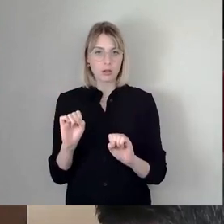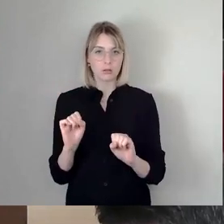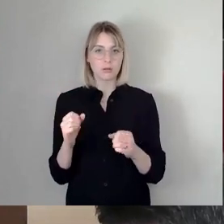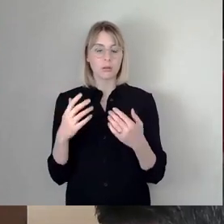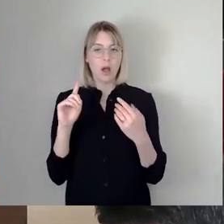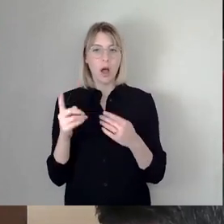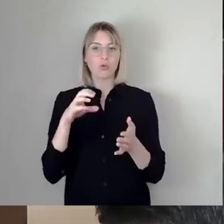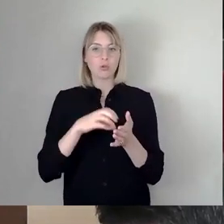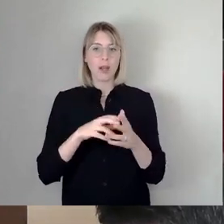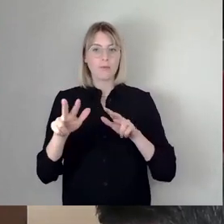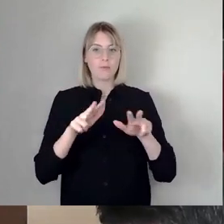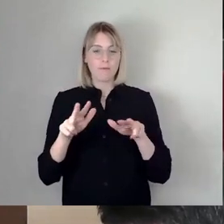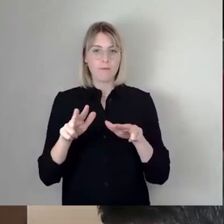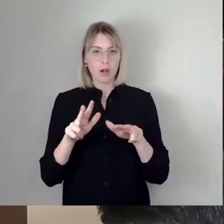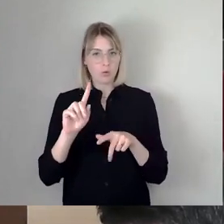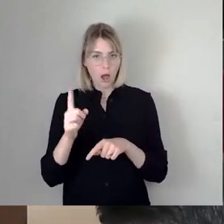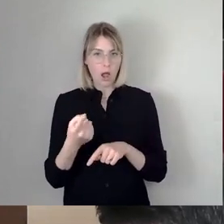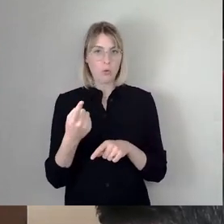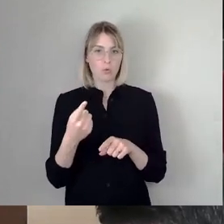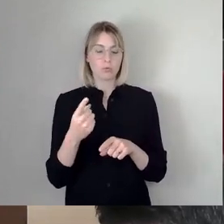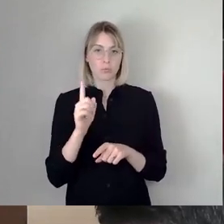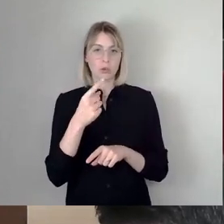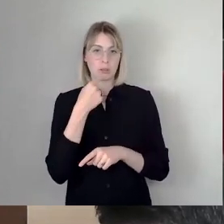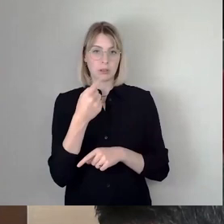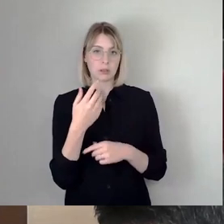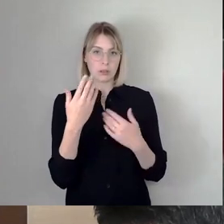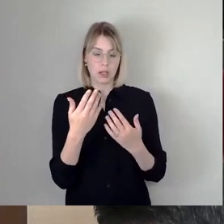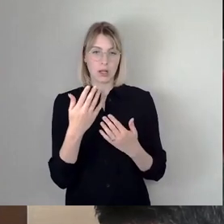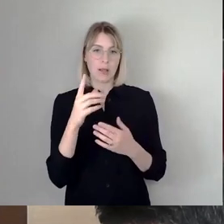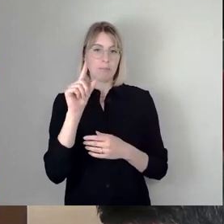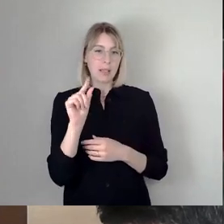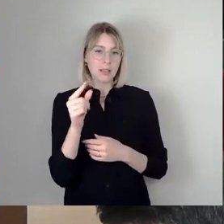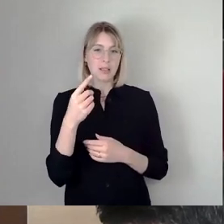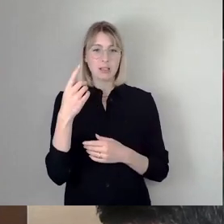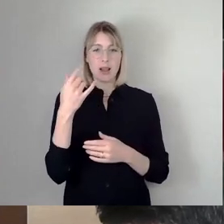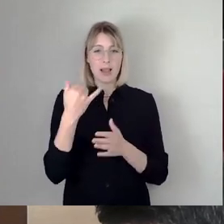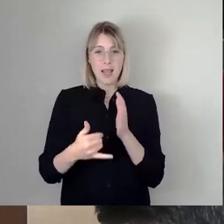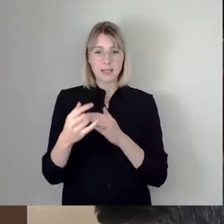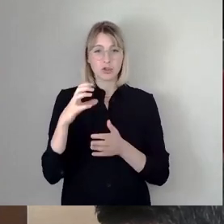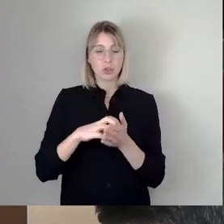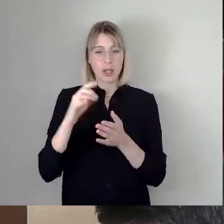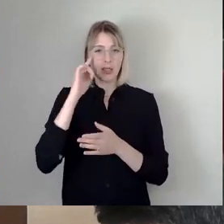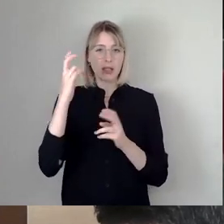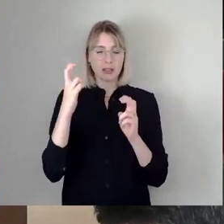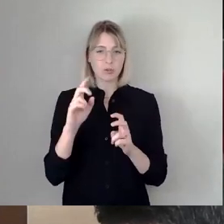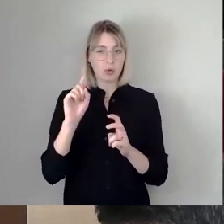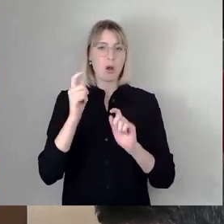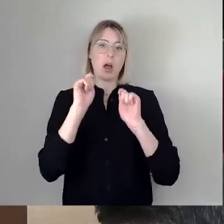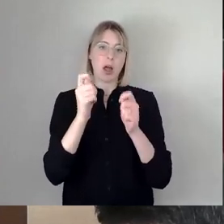Stadtverwaltung übrigens, muss ich sagen, das mindestens seit der letzten Stadtratssitzung, da haben wir den Antrag trotzdem nochmal eingereicht,